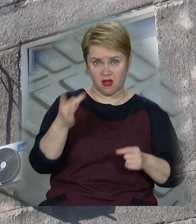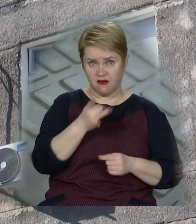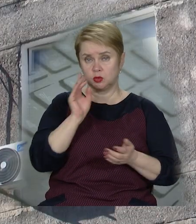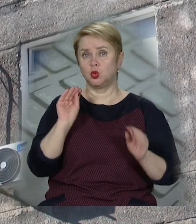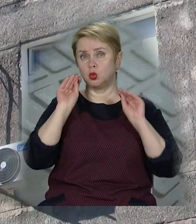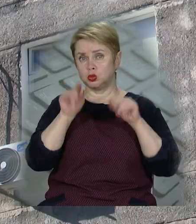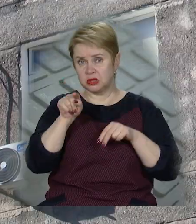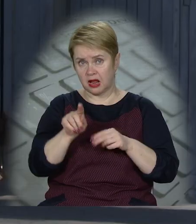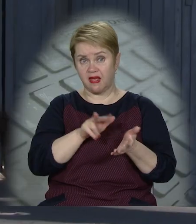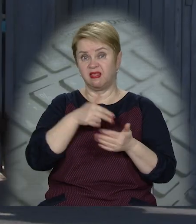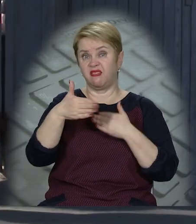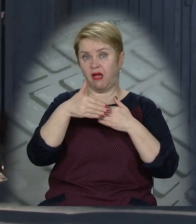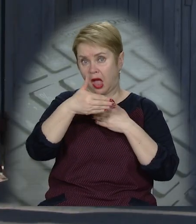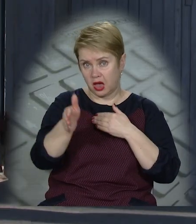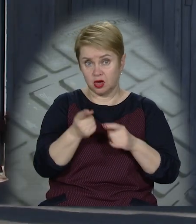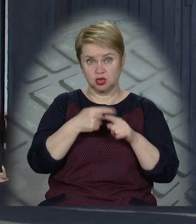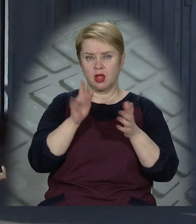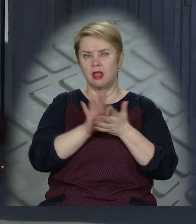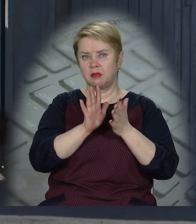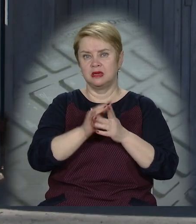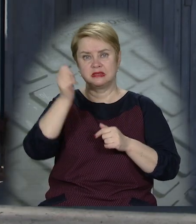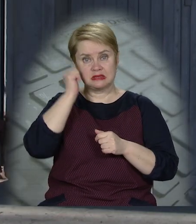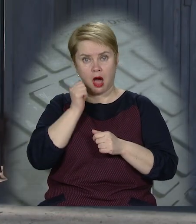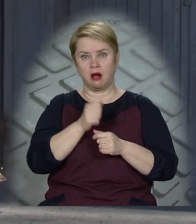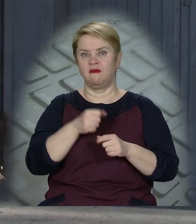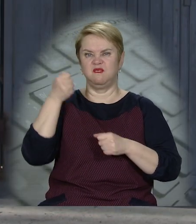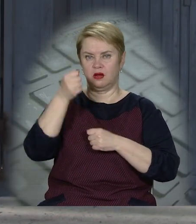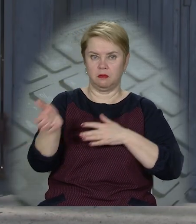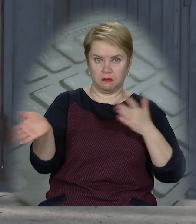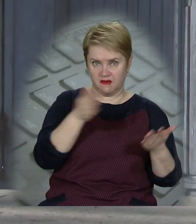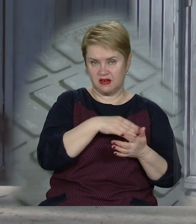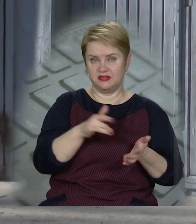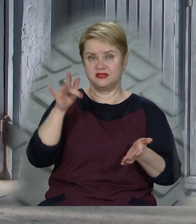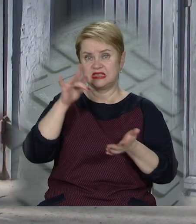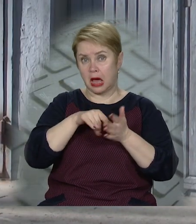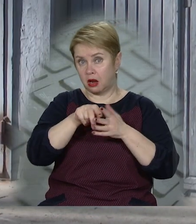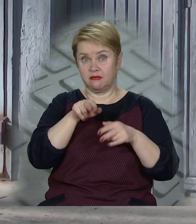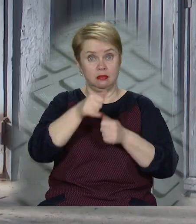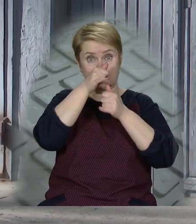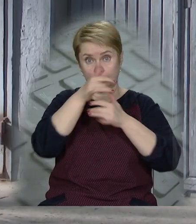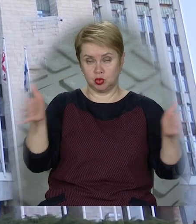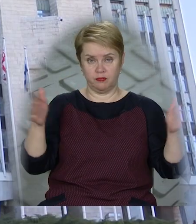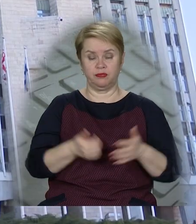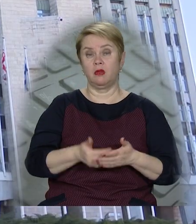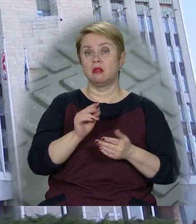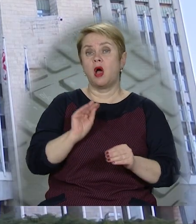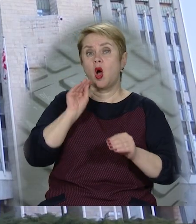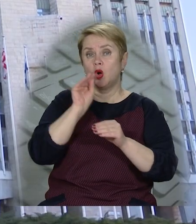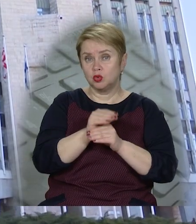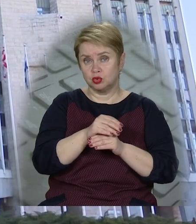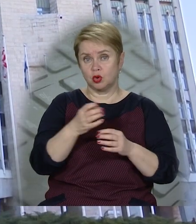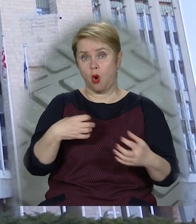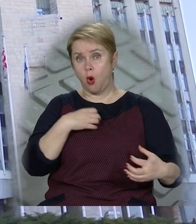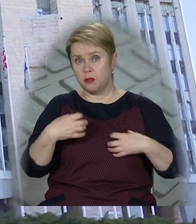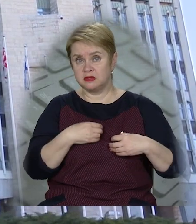рази встановлювали їй вхідні двері. Через непотріб старі доводилось вибивати, бо зайти всередину було неможливо. На додачу, ще й